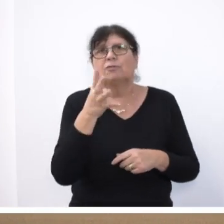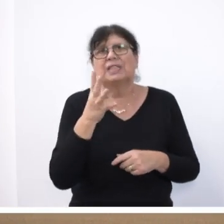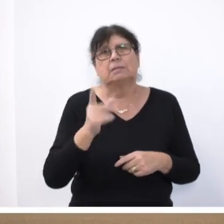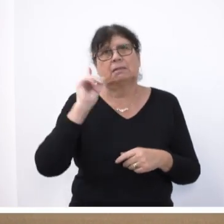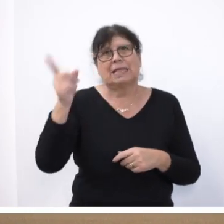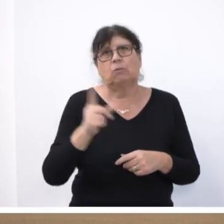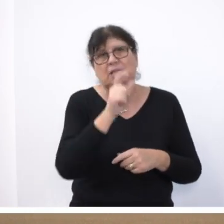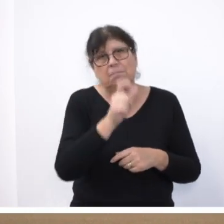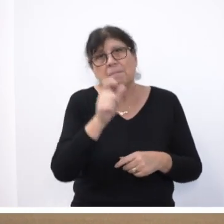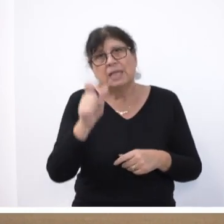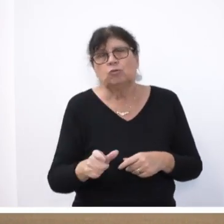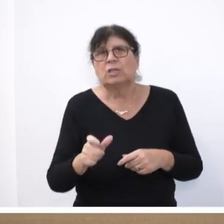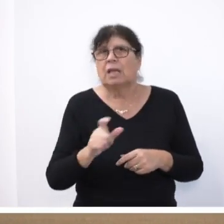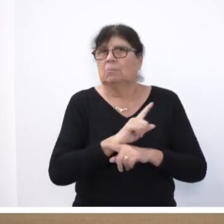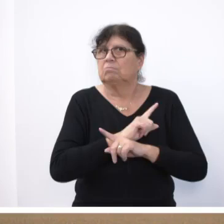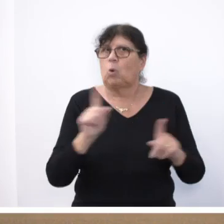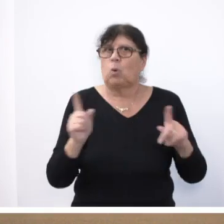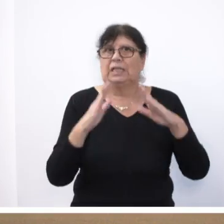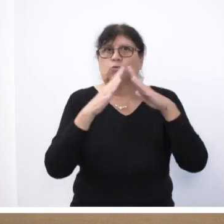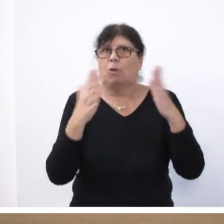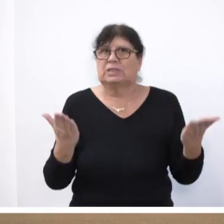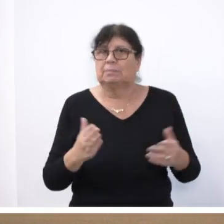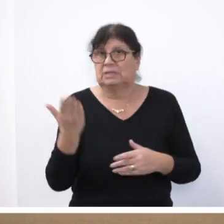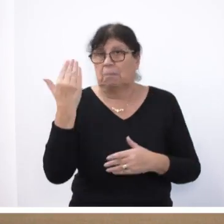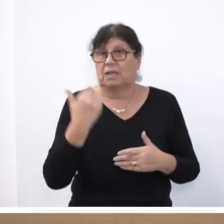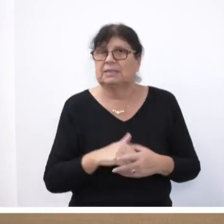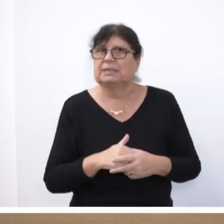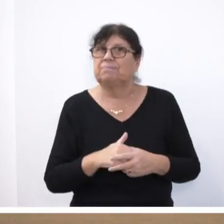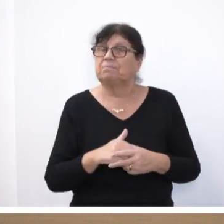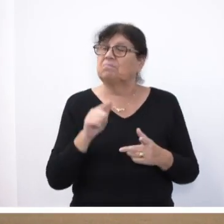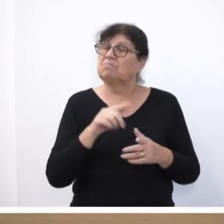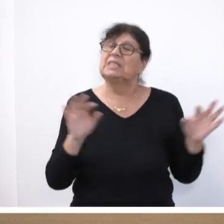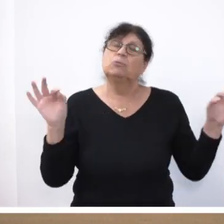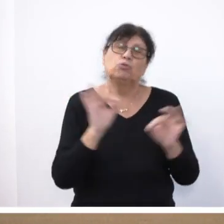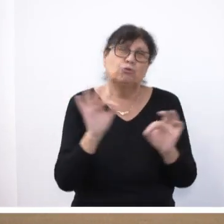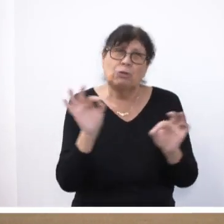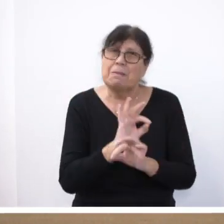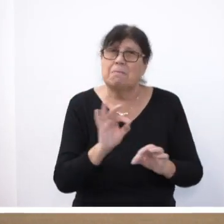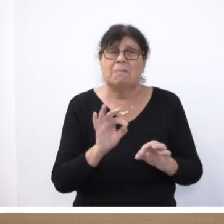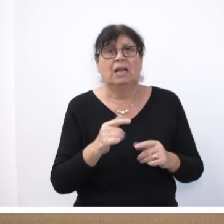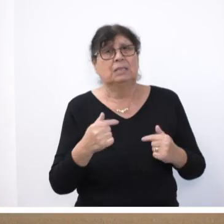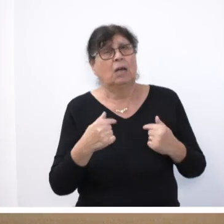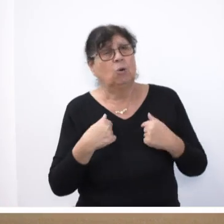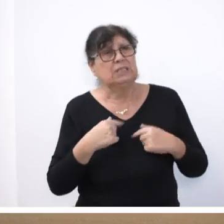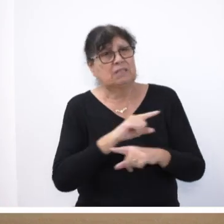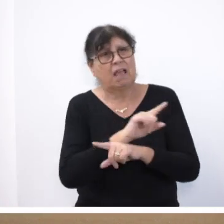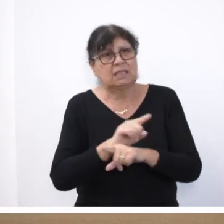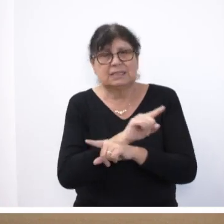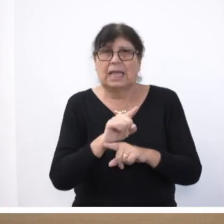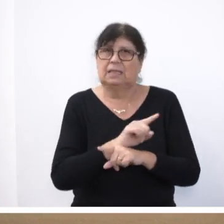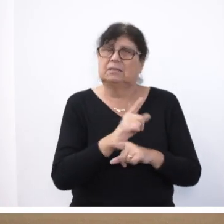Menschen sind obdachlos geworden. Das ist fürchterlich, dass es in unserer Zeit